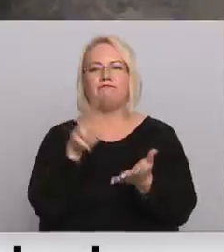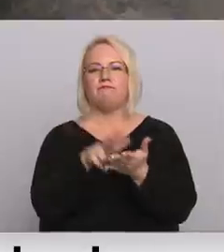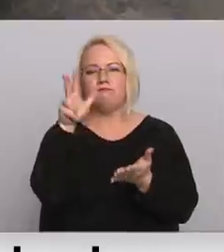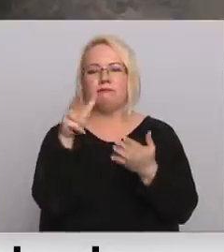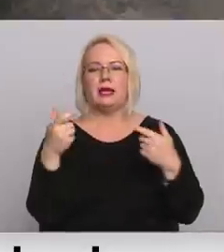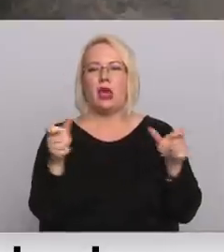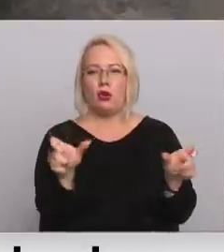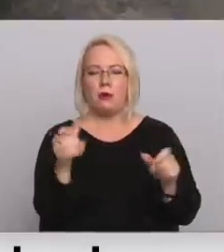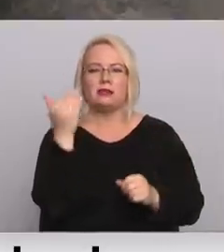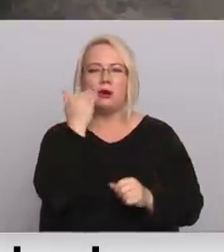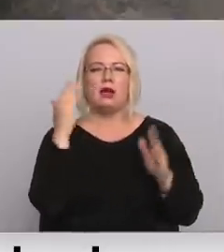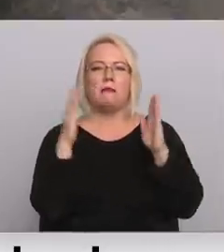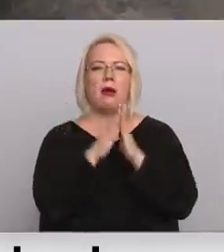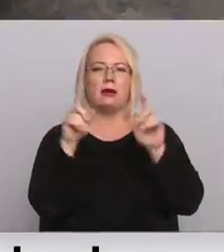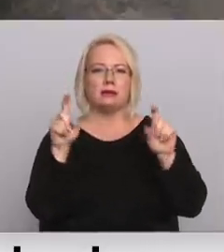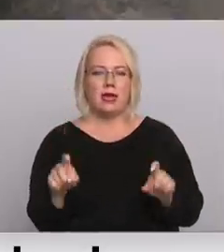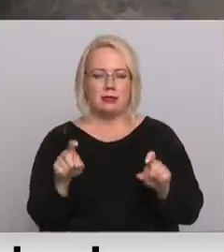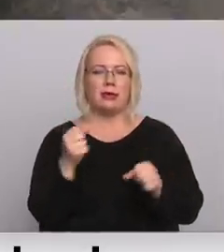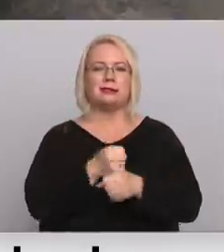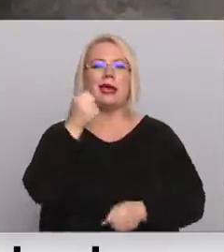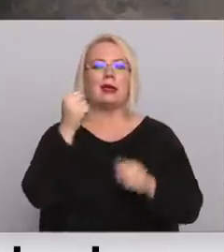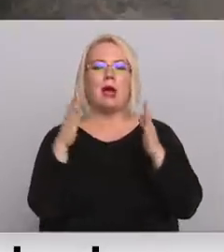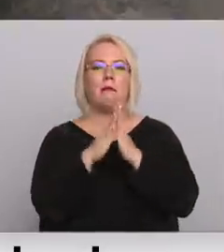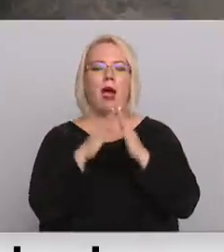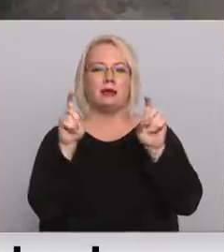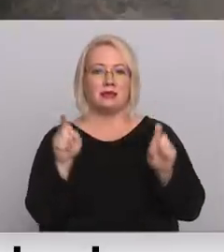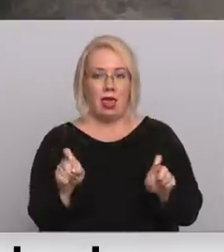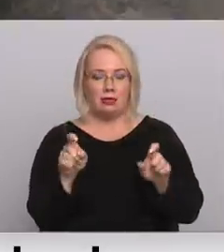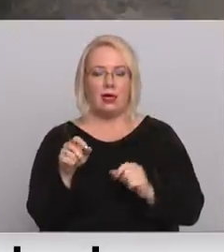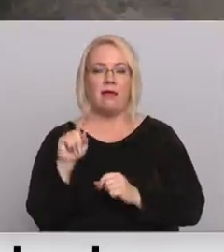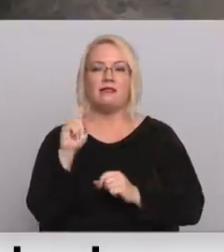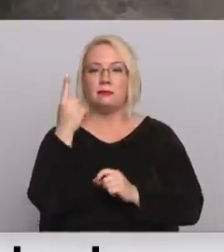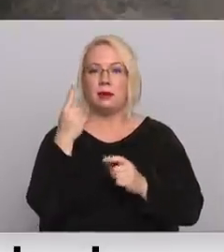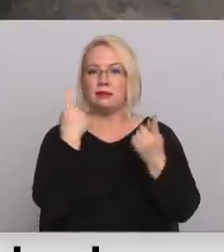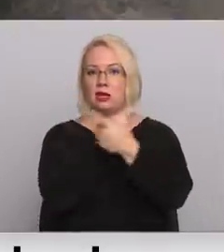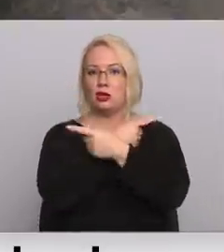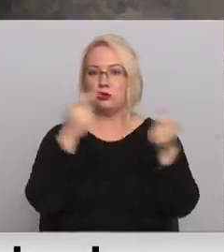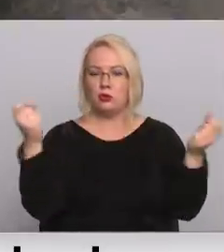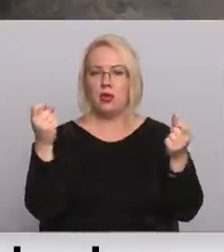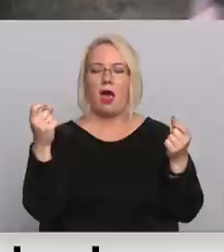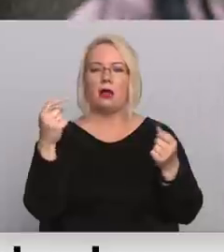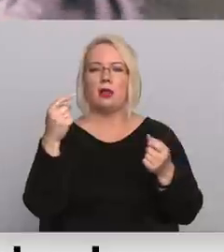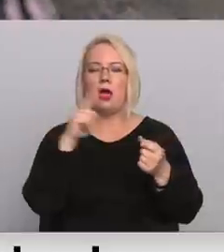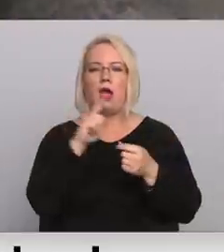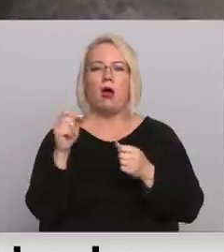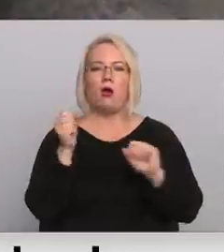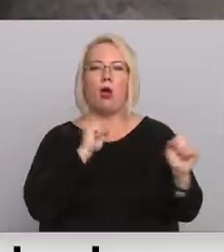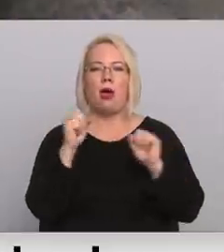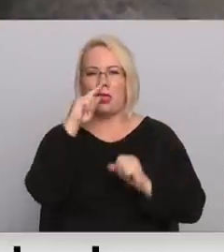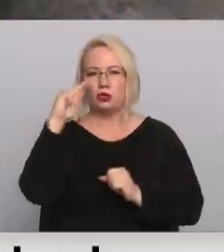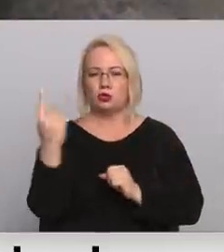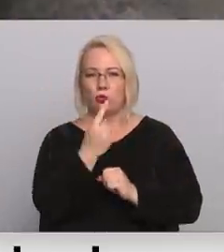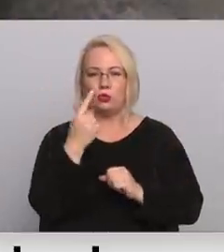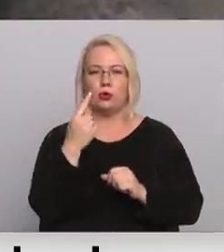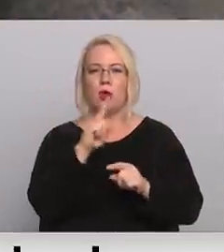augtais lockdowns, jeb stingrā mājasēda. Pirmkārt tiek izludināta komandanta stunda no pulksten 8. vakarā